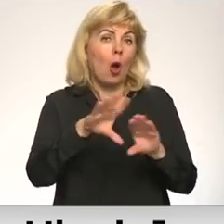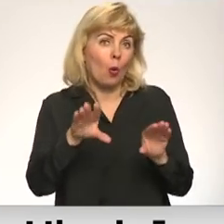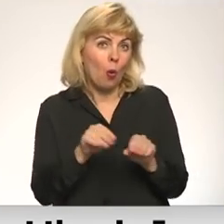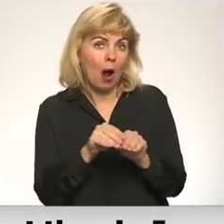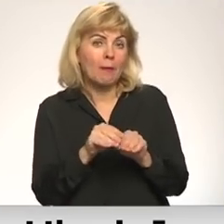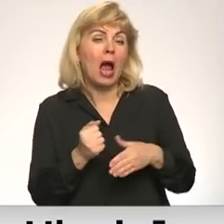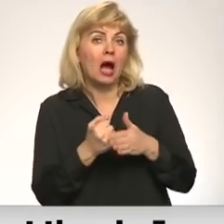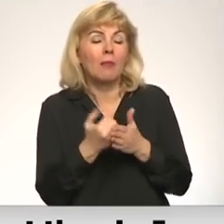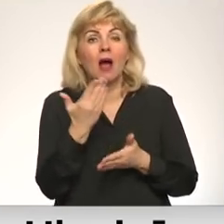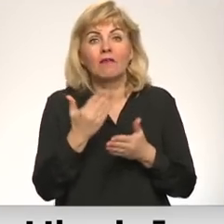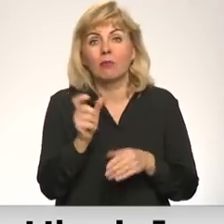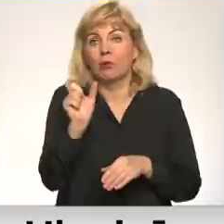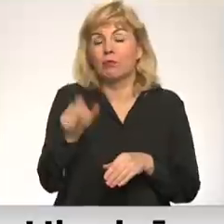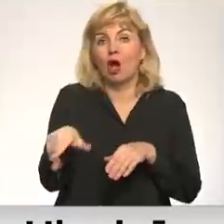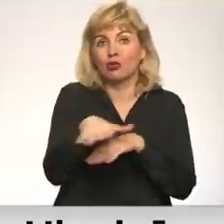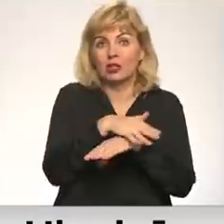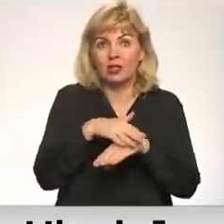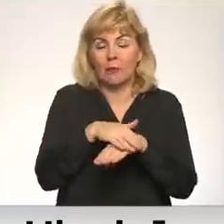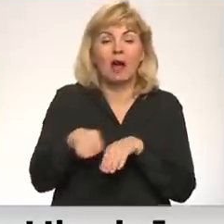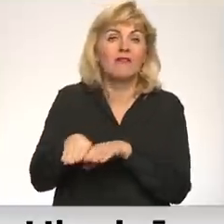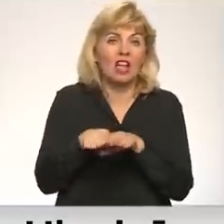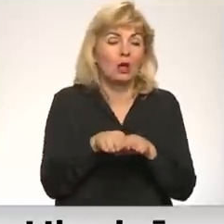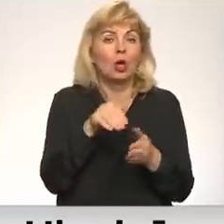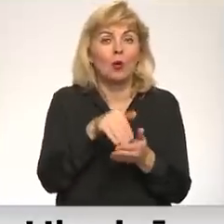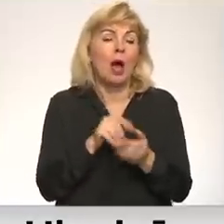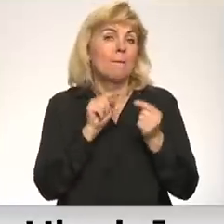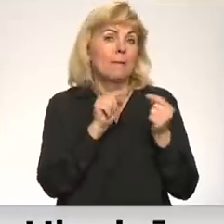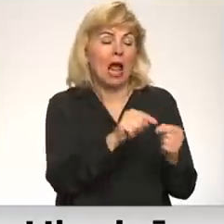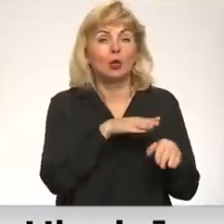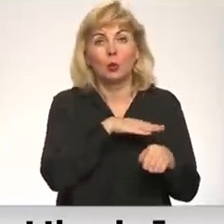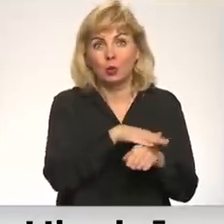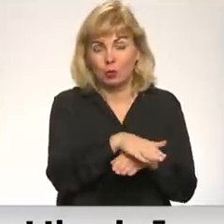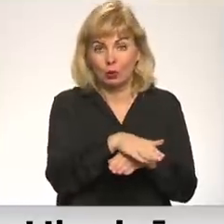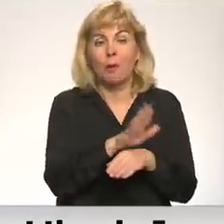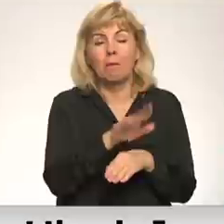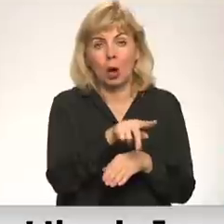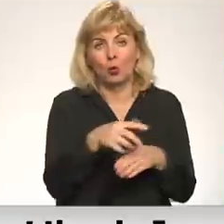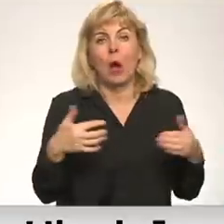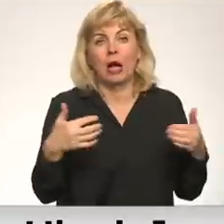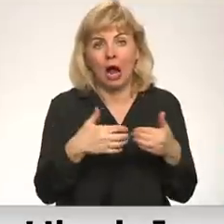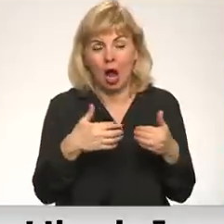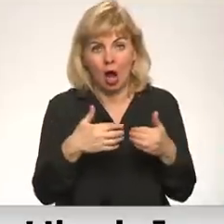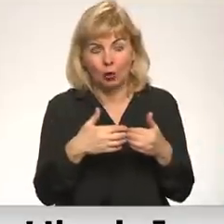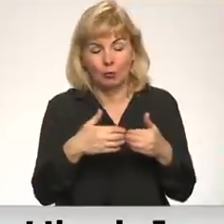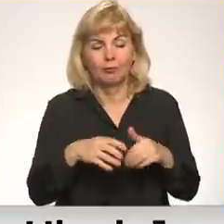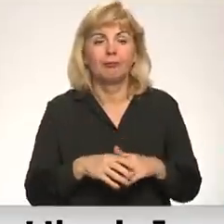atbalstā, gan arī pašas sabiedrības vienotā nostājā pret šo uzbrukumu karu? Te ir vairākas